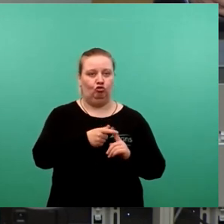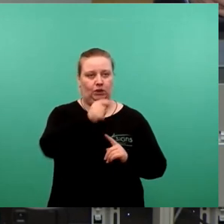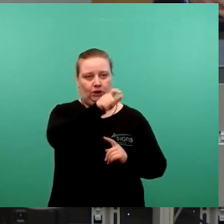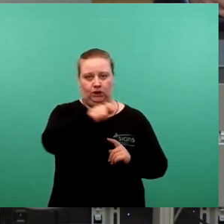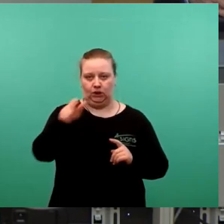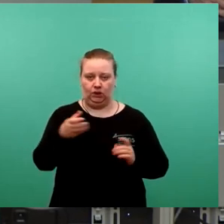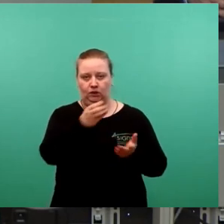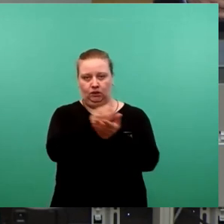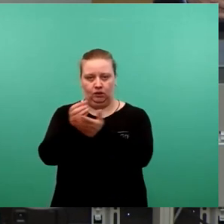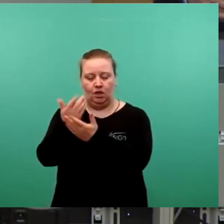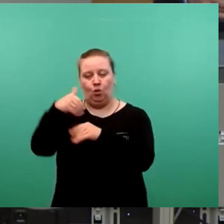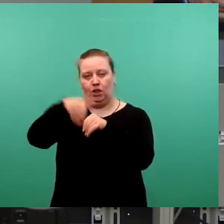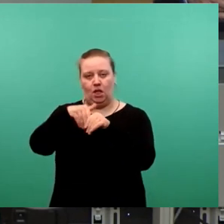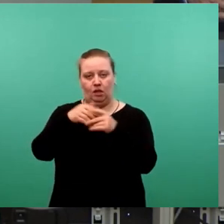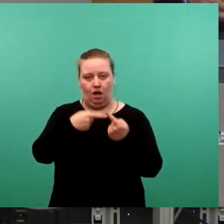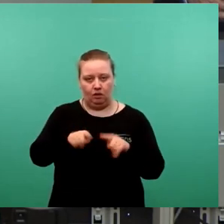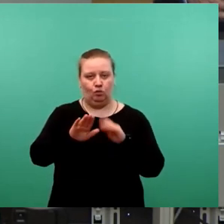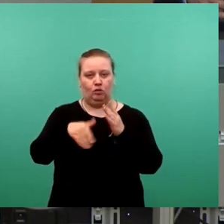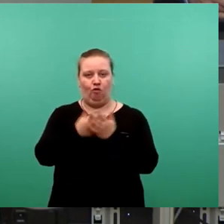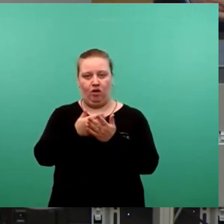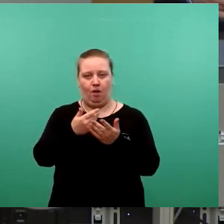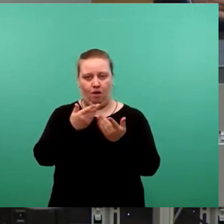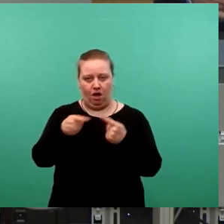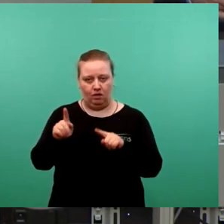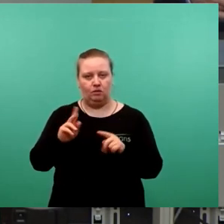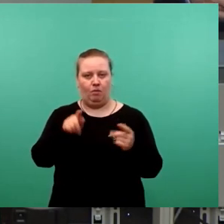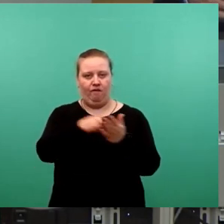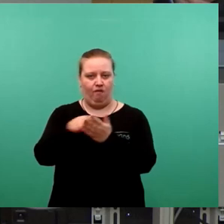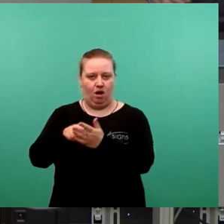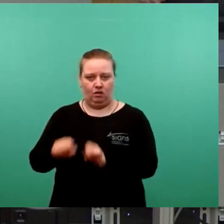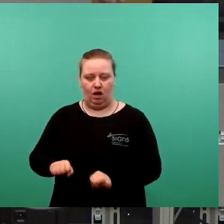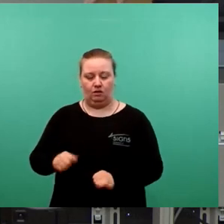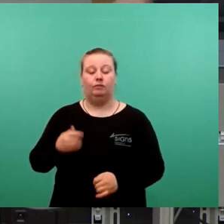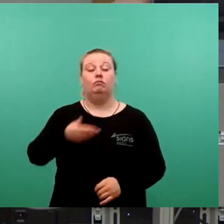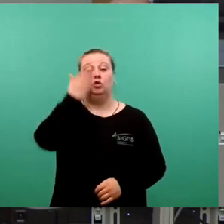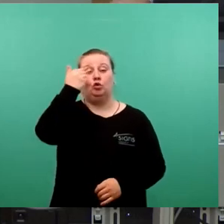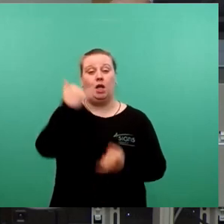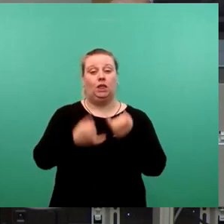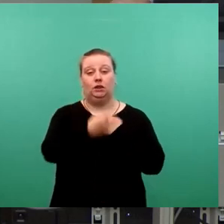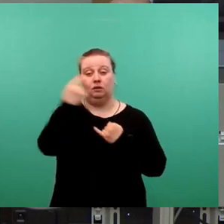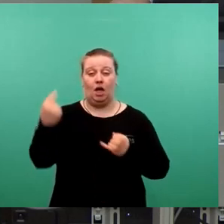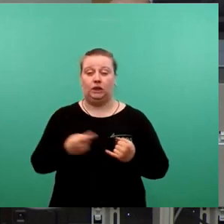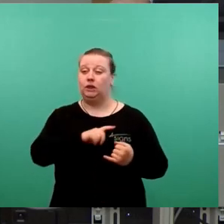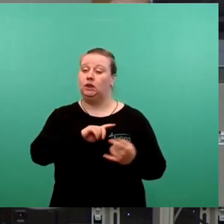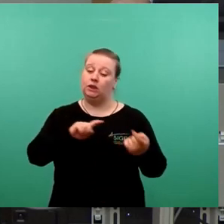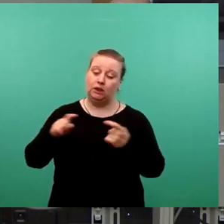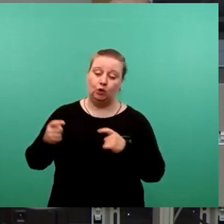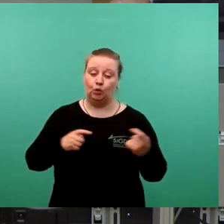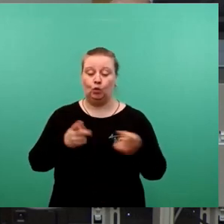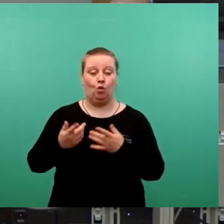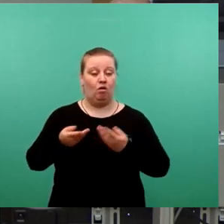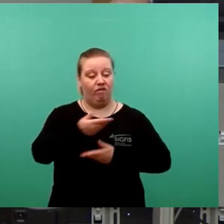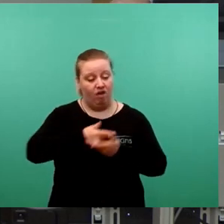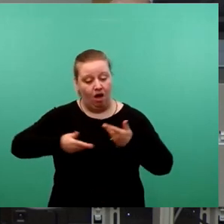Zuschnitten und Aufgaben zu wählen. Seit Sommer letzten Jahres gab es endlos viele Runden von Verhandlungen,